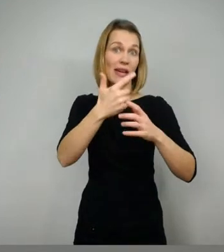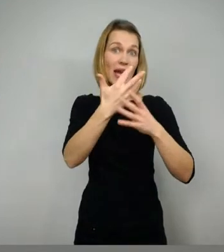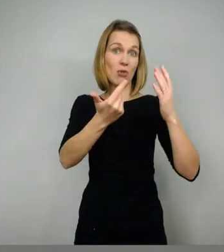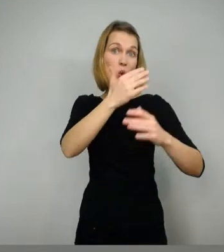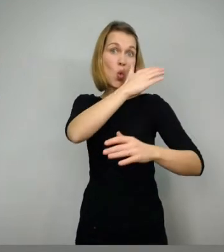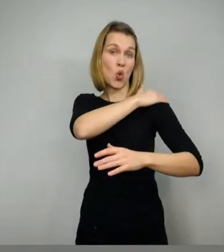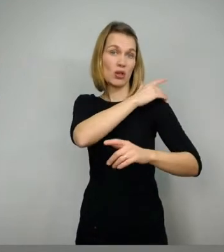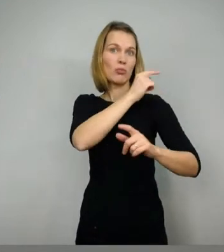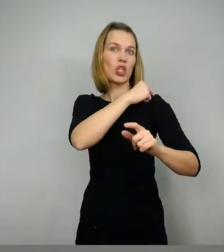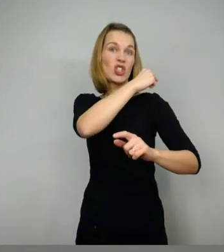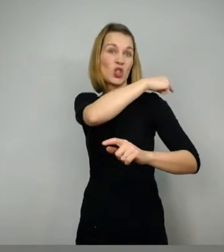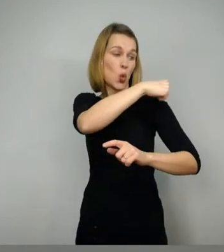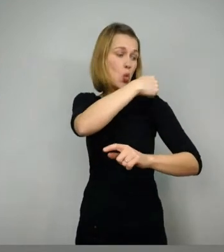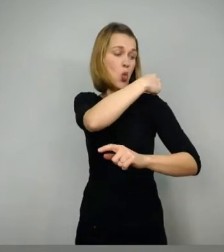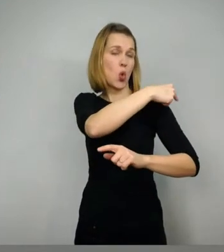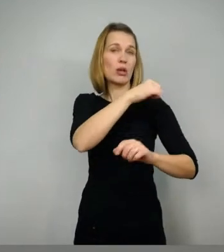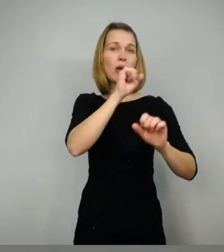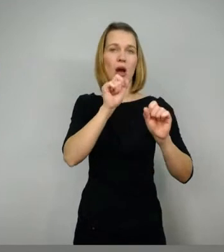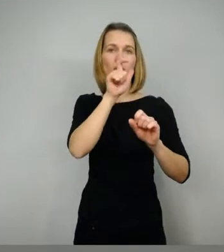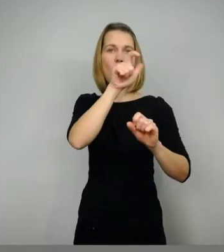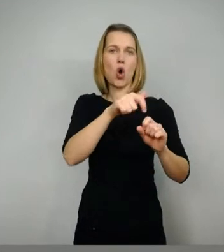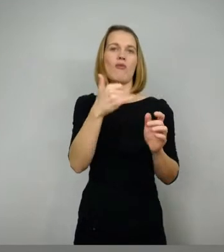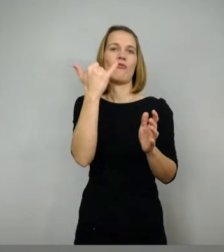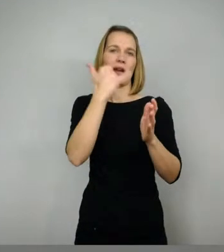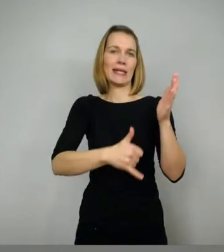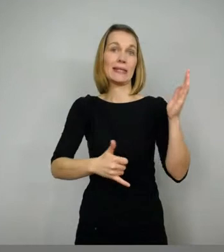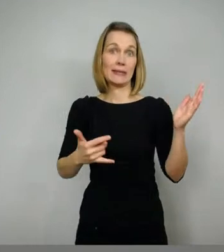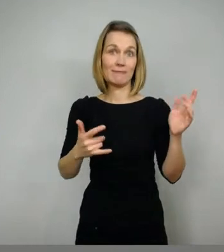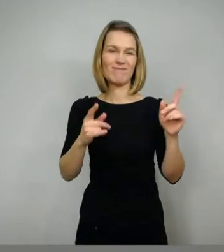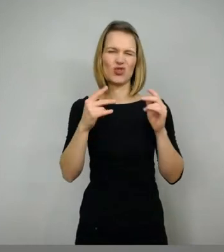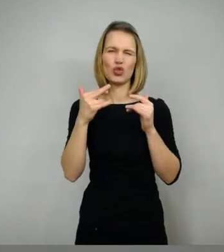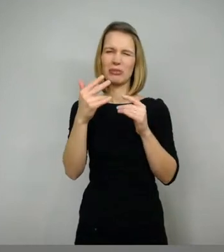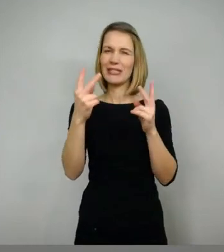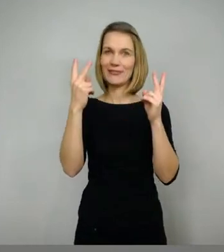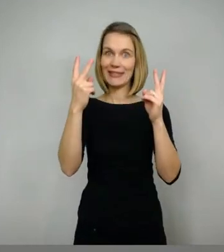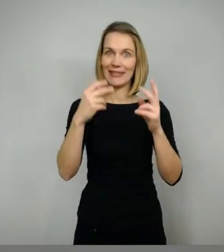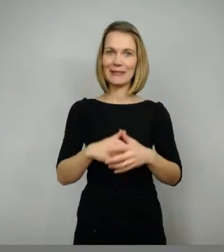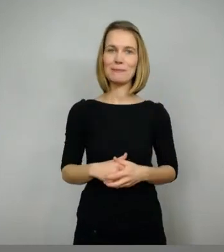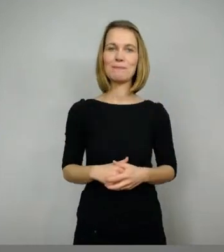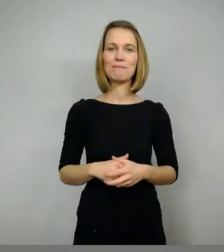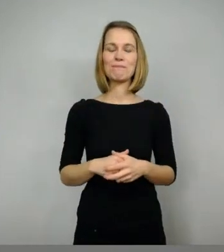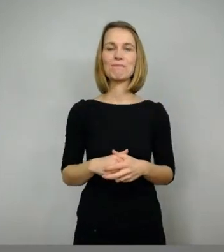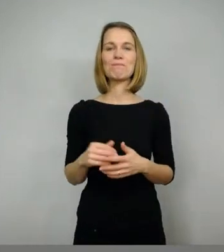Und das wird nachher noch sehr, sehr wichtig. Davon des Drachenwunden floss das heiße Blut